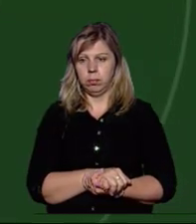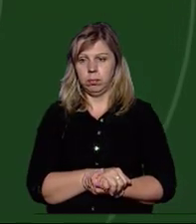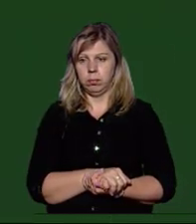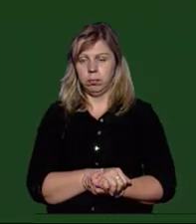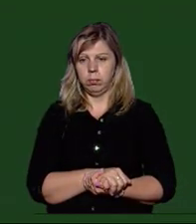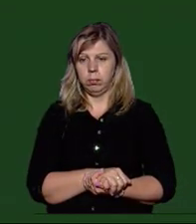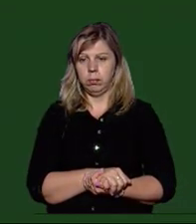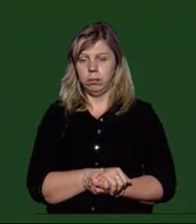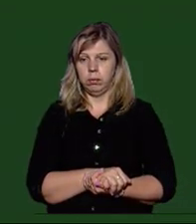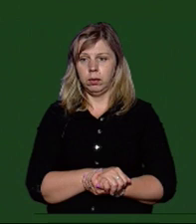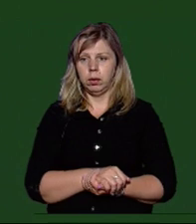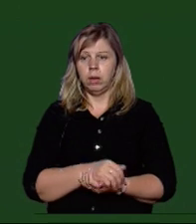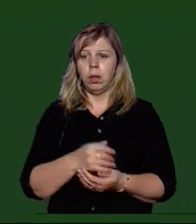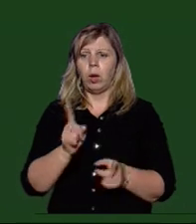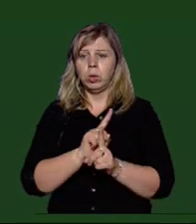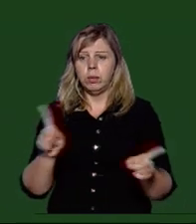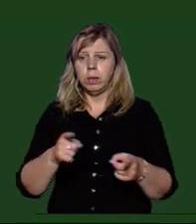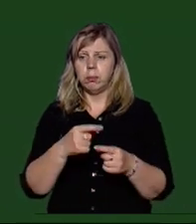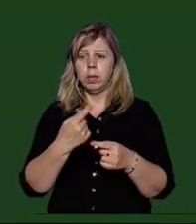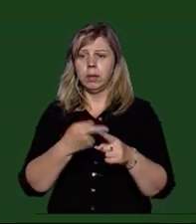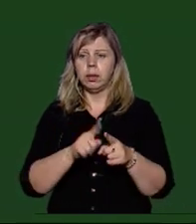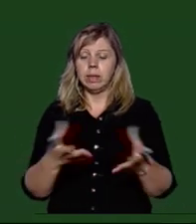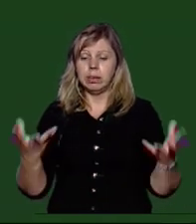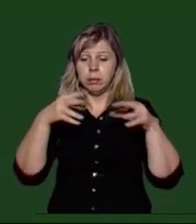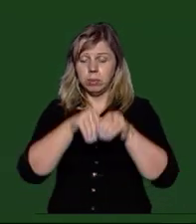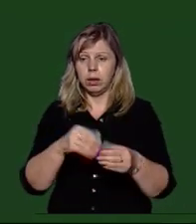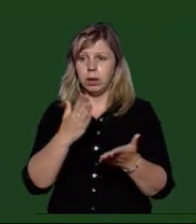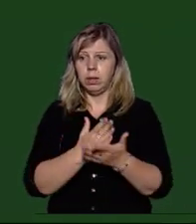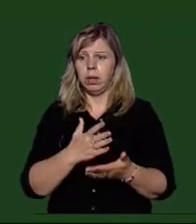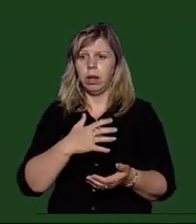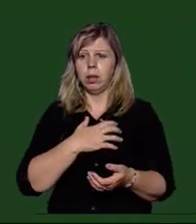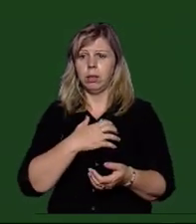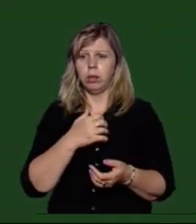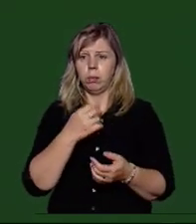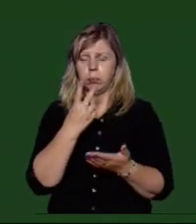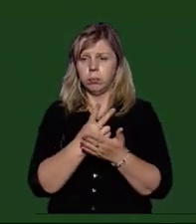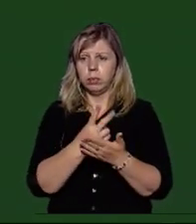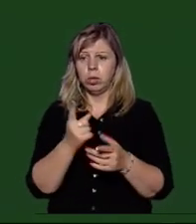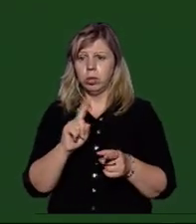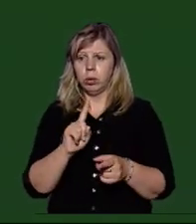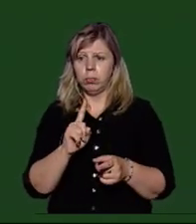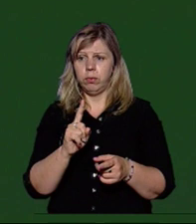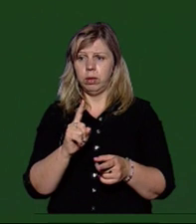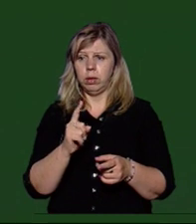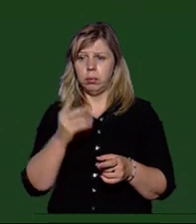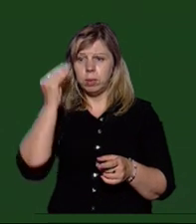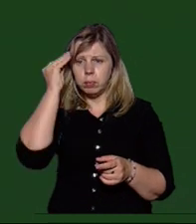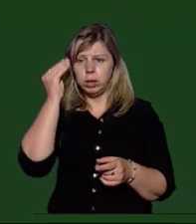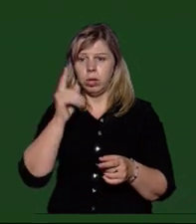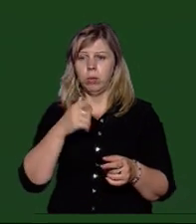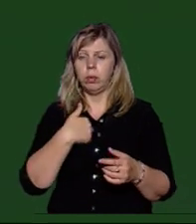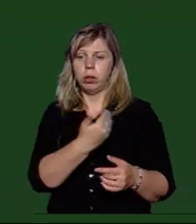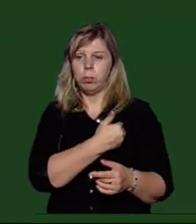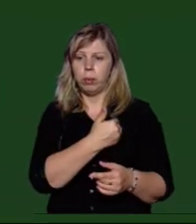Основним принципом децентралізації є добровільність. Добровільність передбачає, що врахування наших